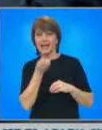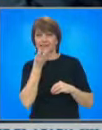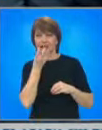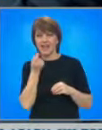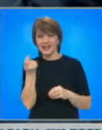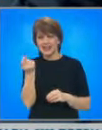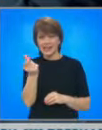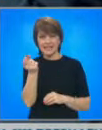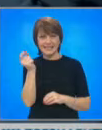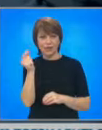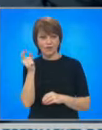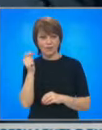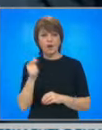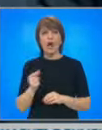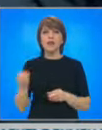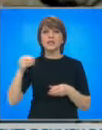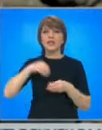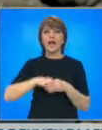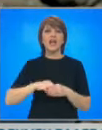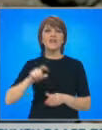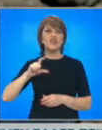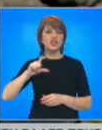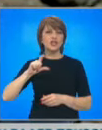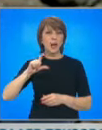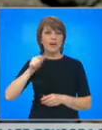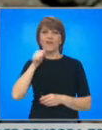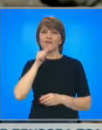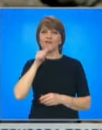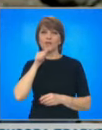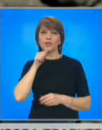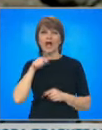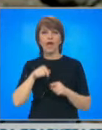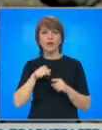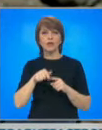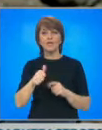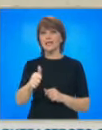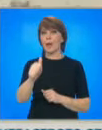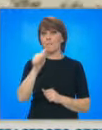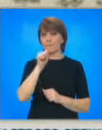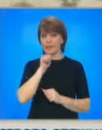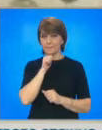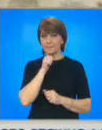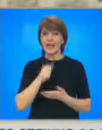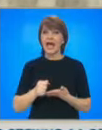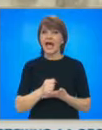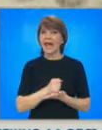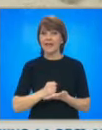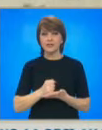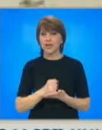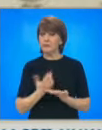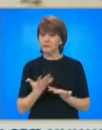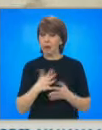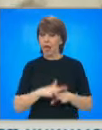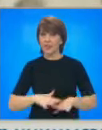ситно, слагали са ги в едни малки чешенца с вода и тази настойка се е пиела. Лечението явно е